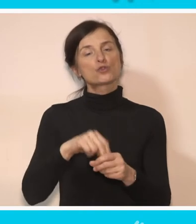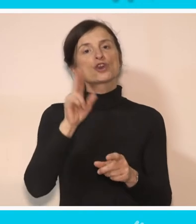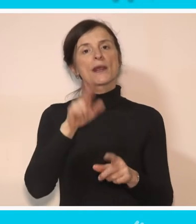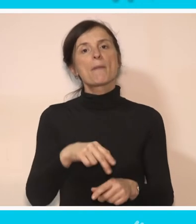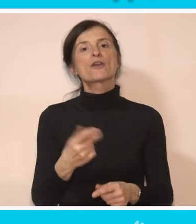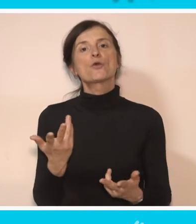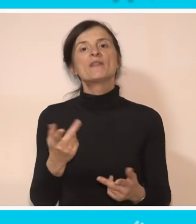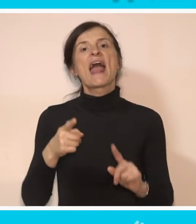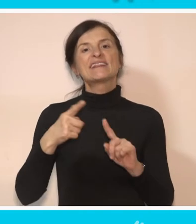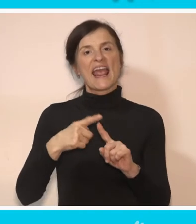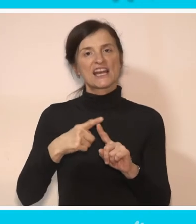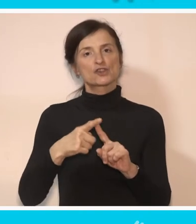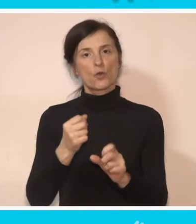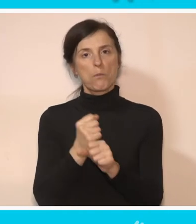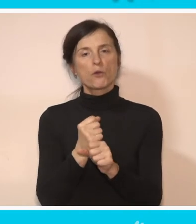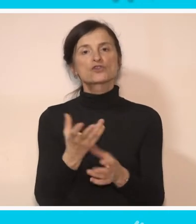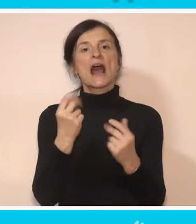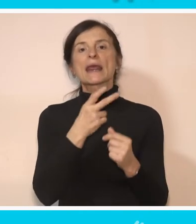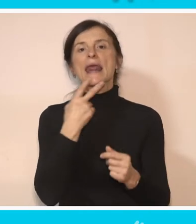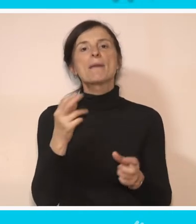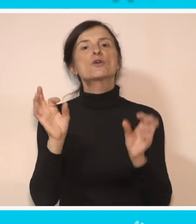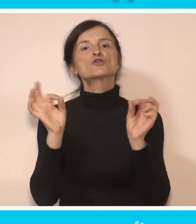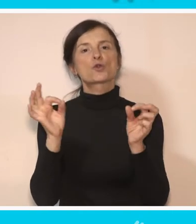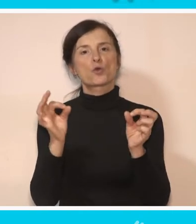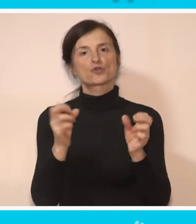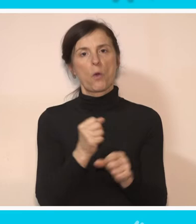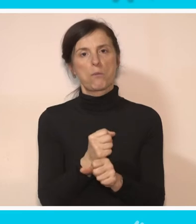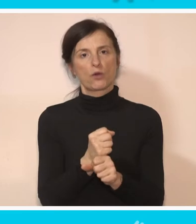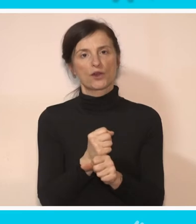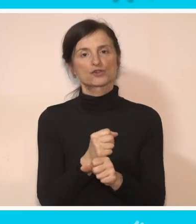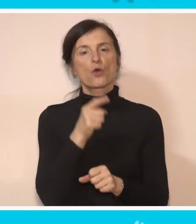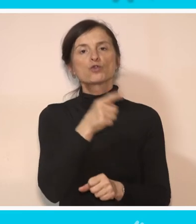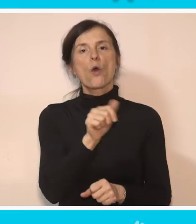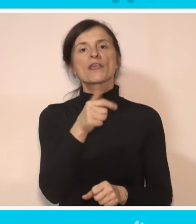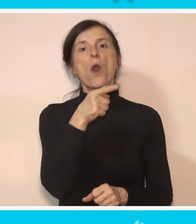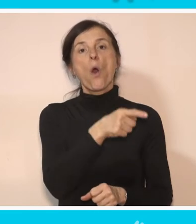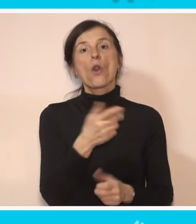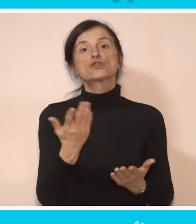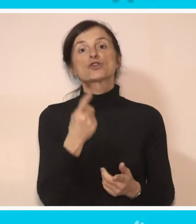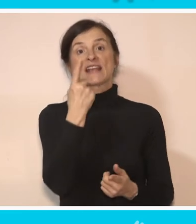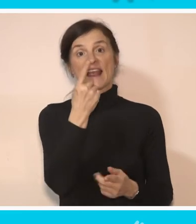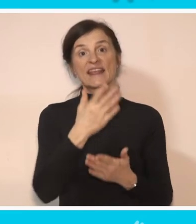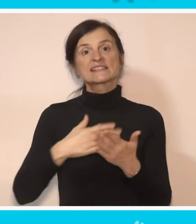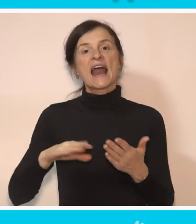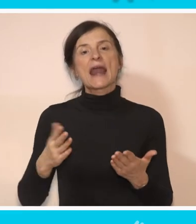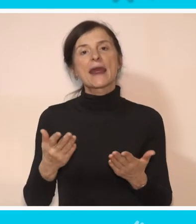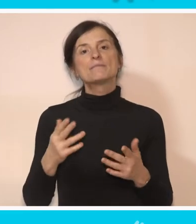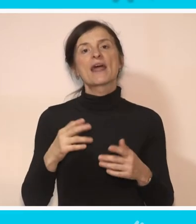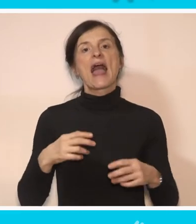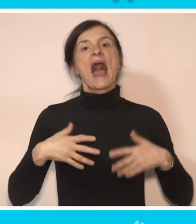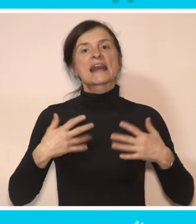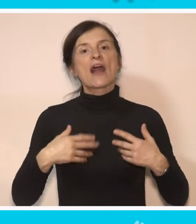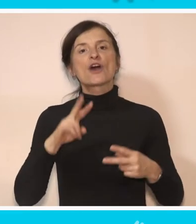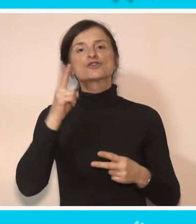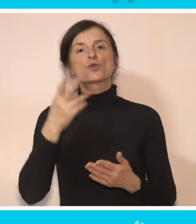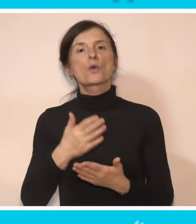podršku, tehničku, praktičnu podršku, ali nemaju stručnu podršku. I to je ono što s jedne strane raduje, s druge strane zabrinjava.